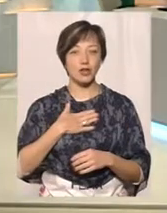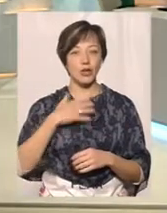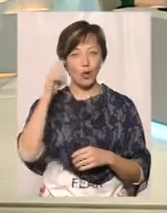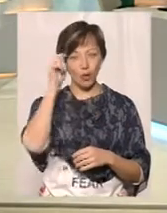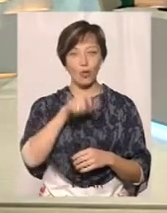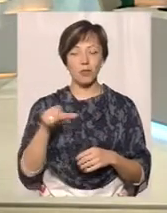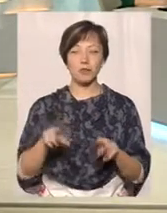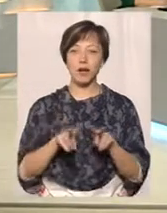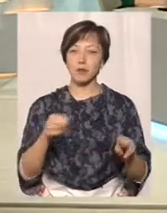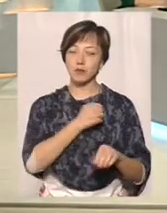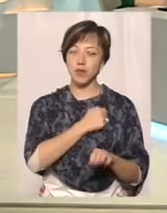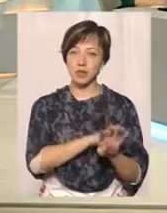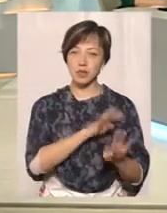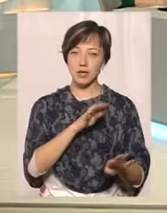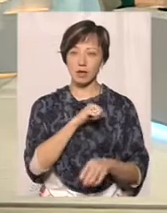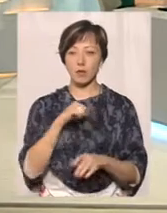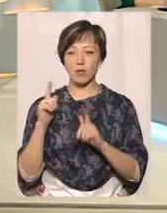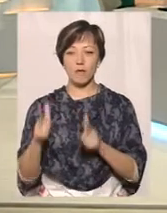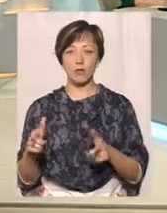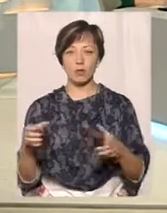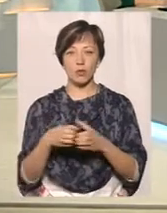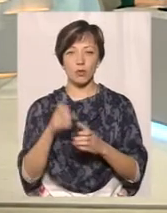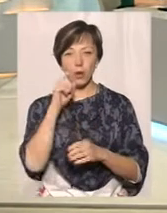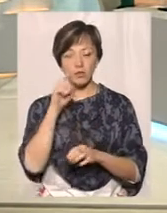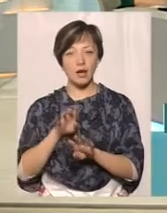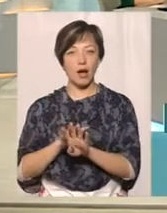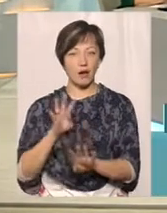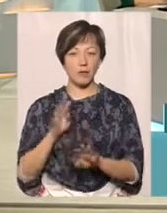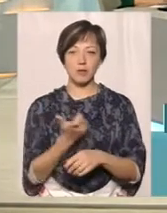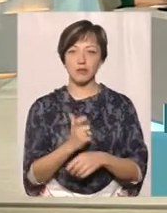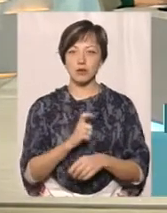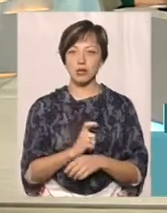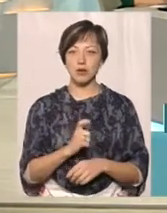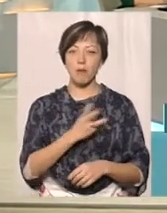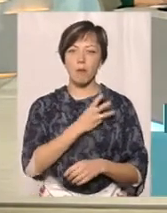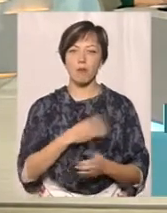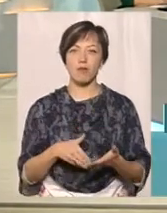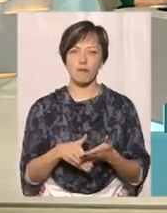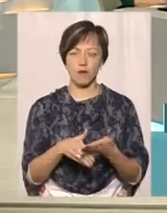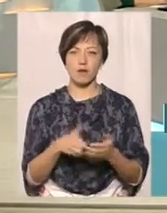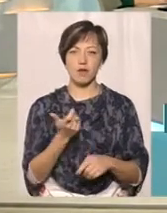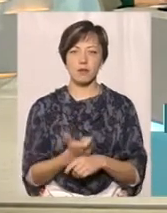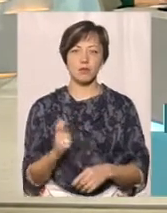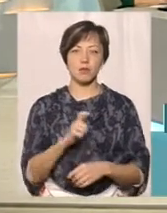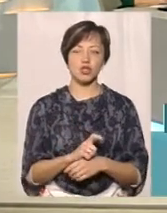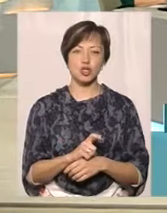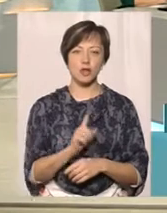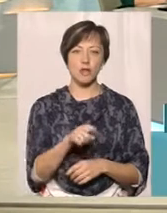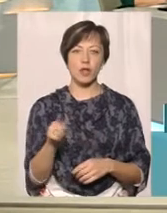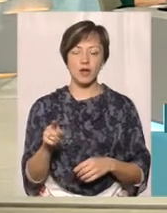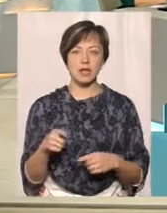як в Збройних Силах, так і в Добровольчій Українській Армії, більш мотивовані, вони